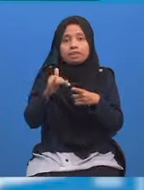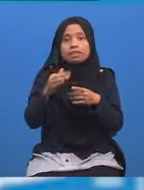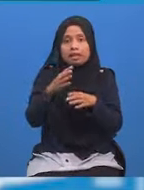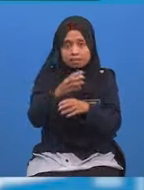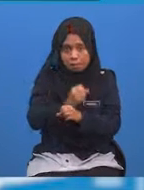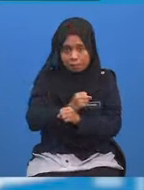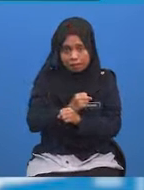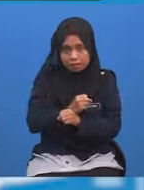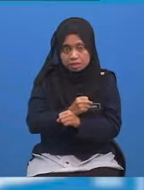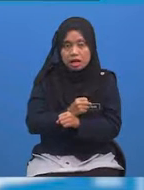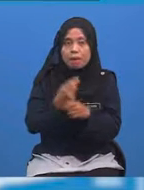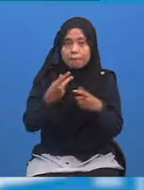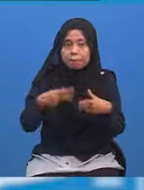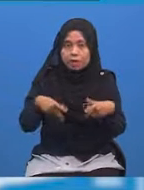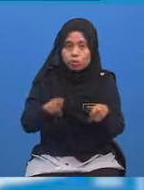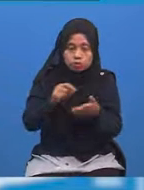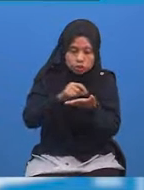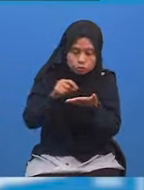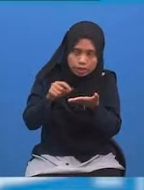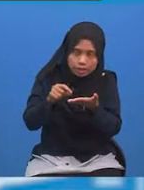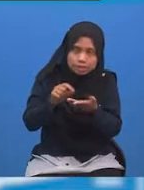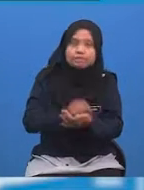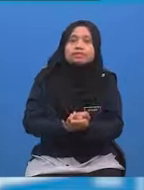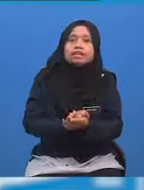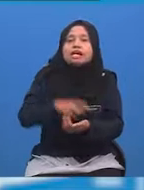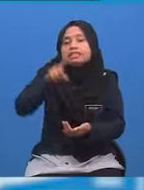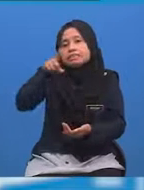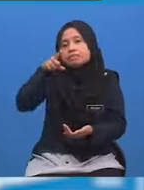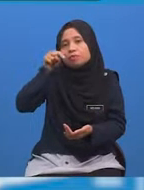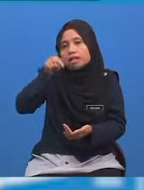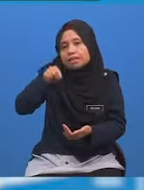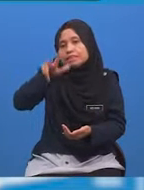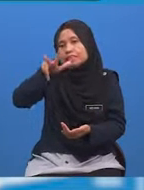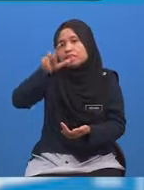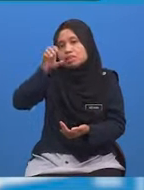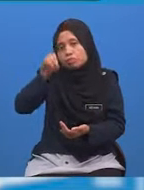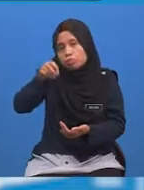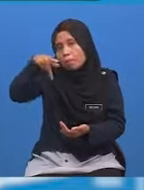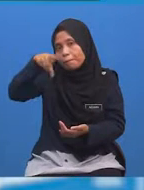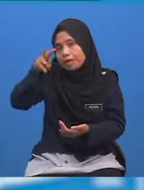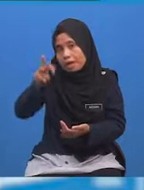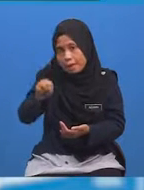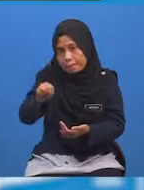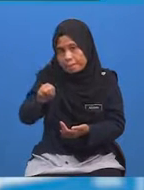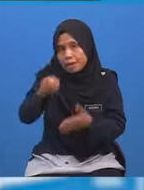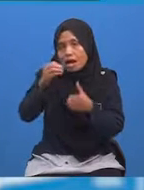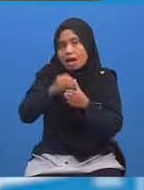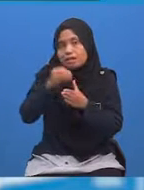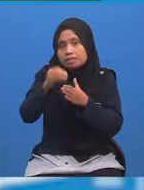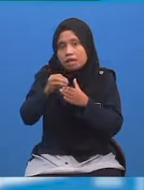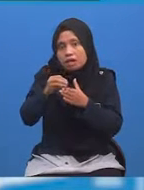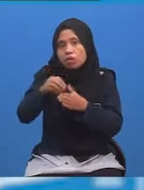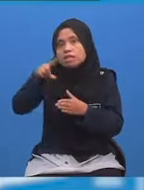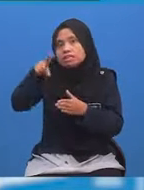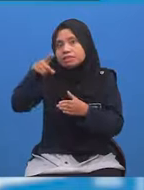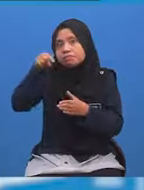diperolehi perlu ditulis sebagai 11.30 PM atau